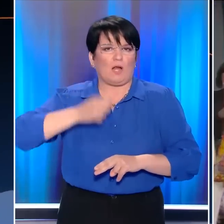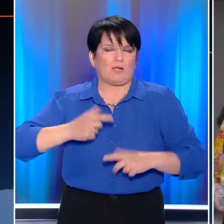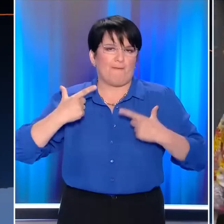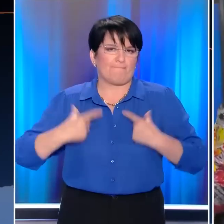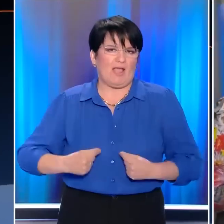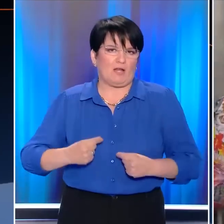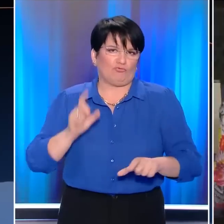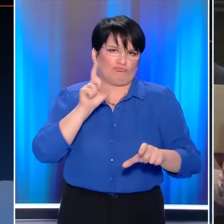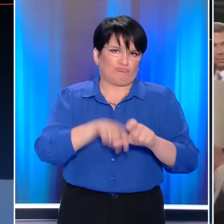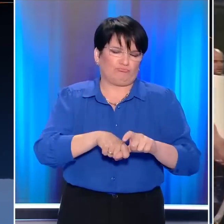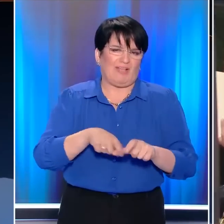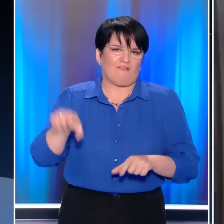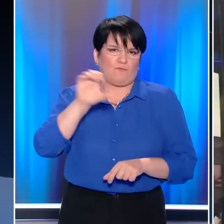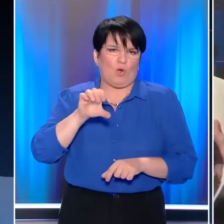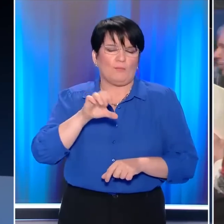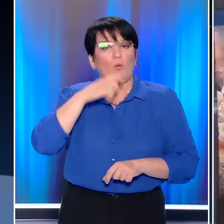της ΕΕ